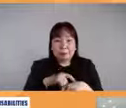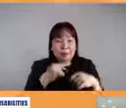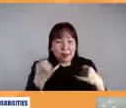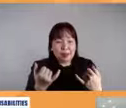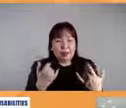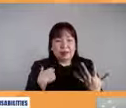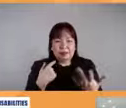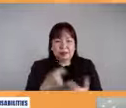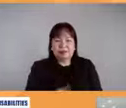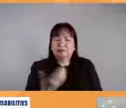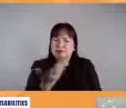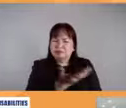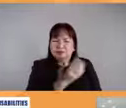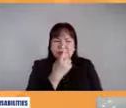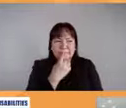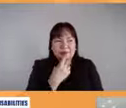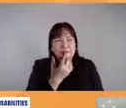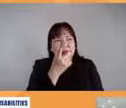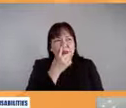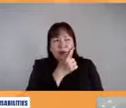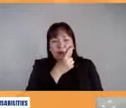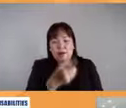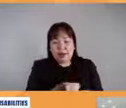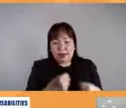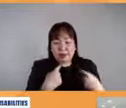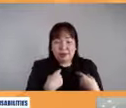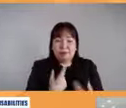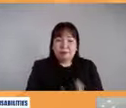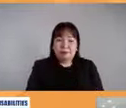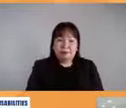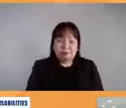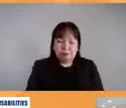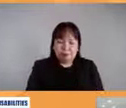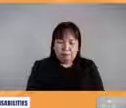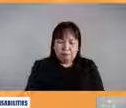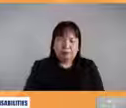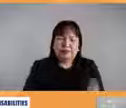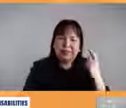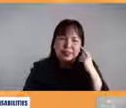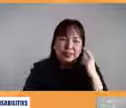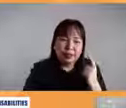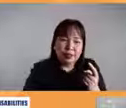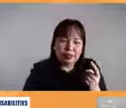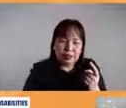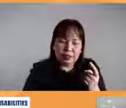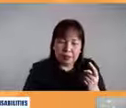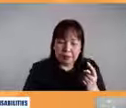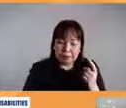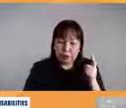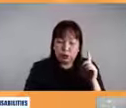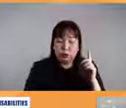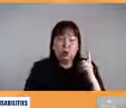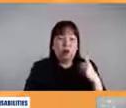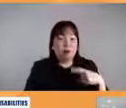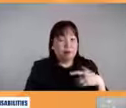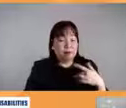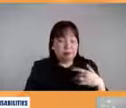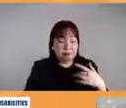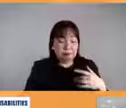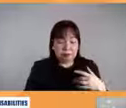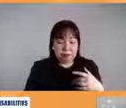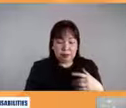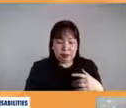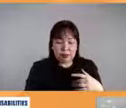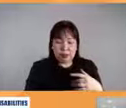um sir lauro is there anything that you'd like to add to that answer sa tingin mo po nakabuo na ba ang ating